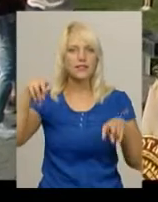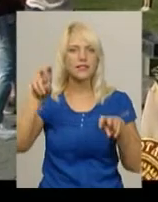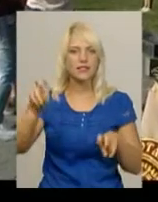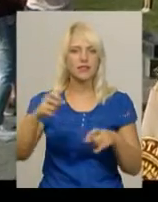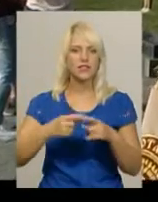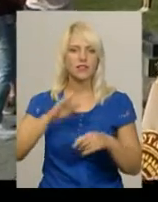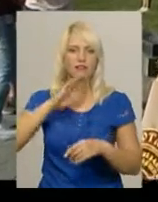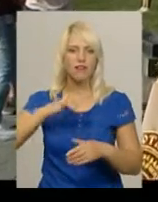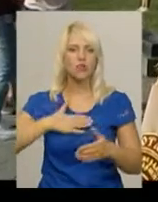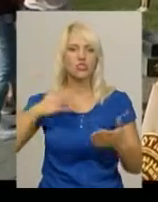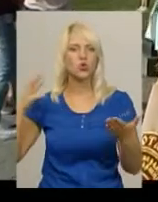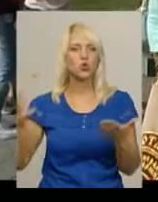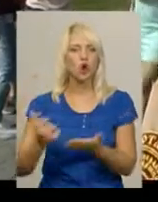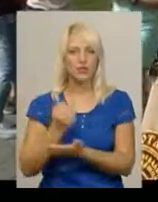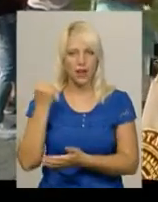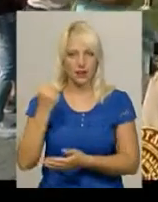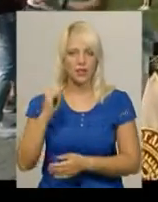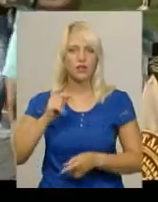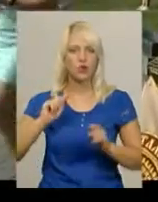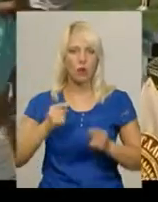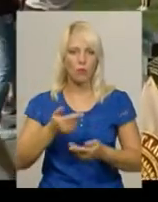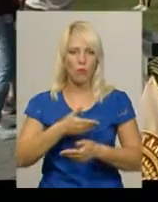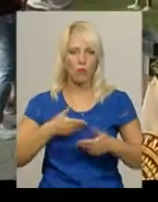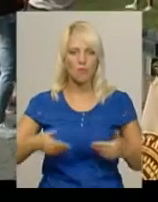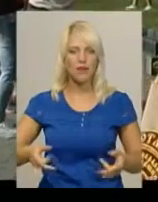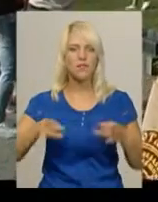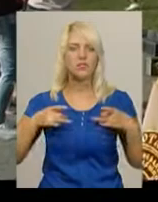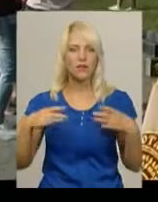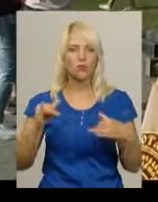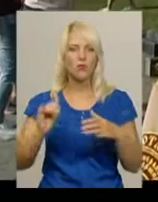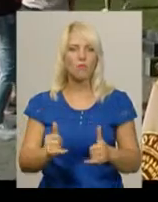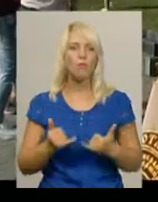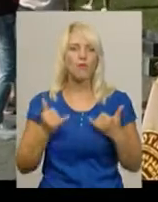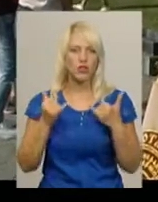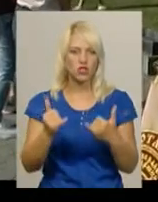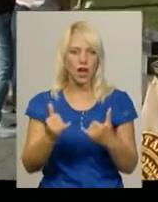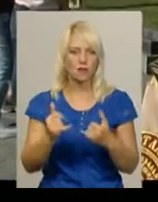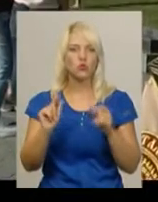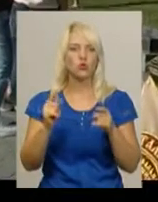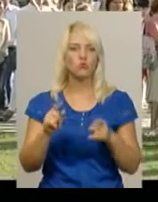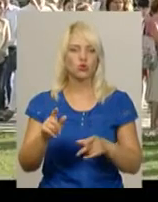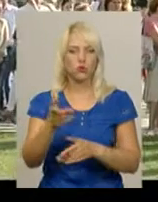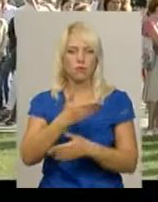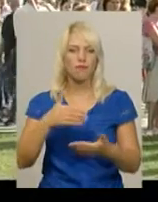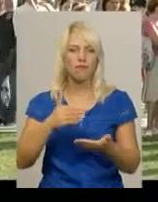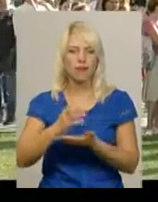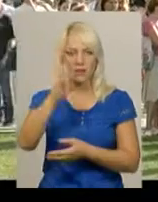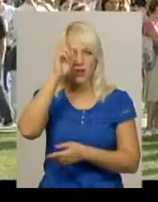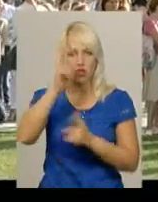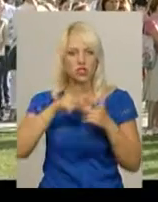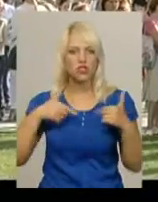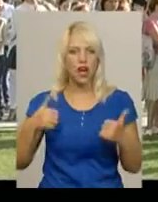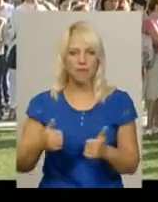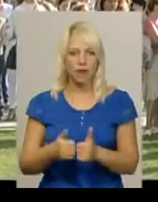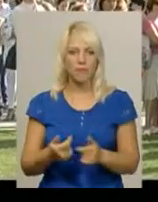досягнення, і тому ми святкуємо і поважаємо, бо ми є держава. Хвилиною мовчання